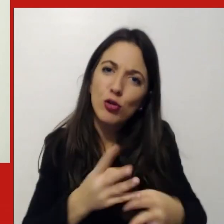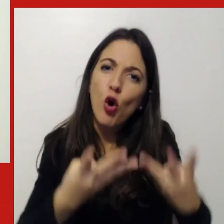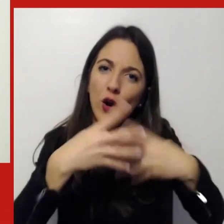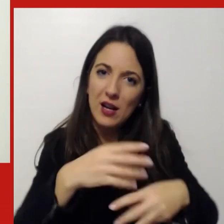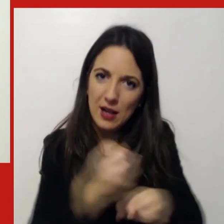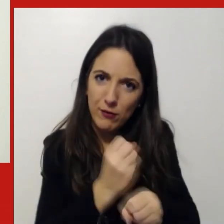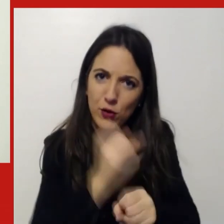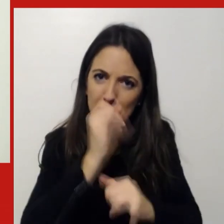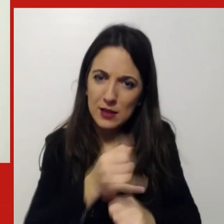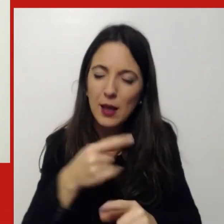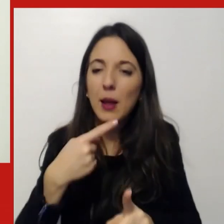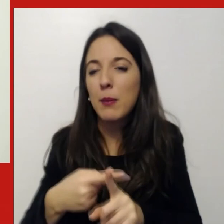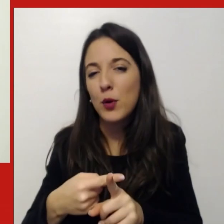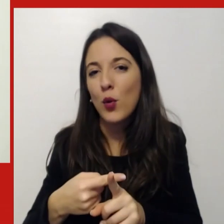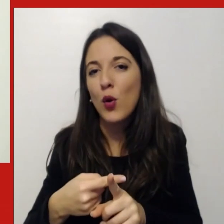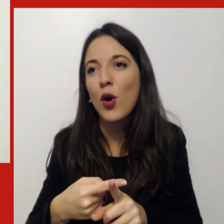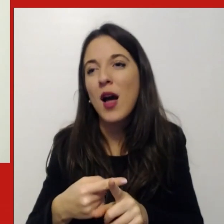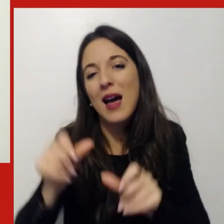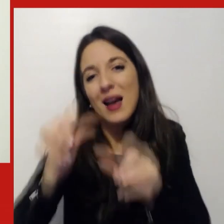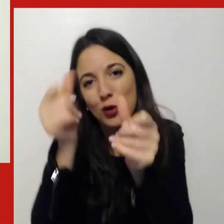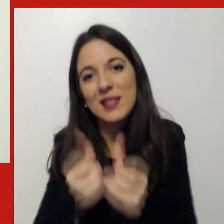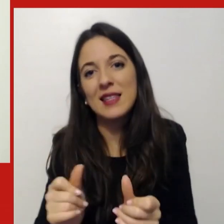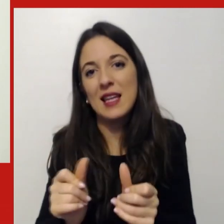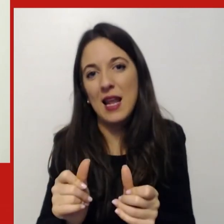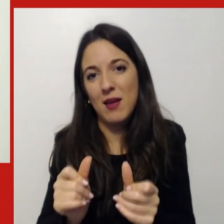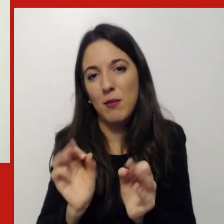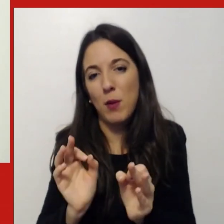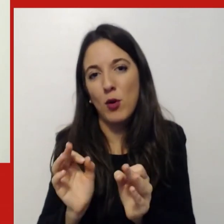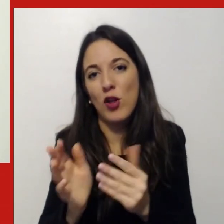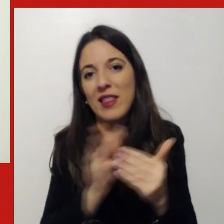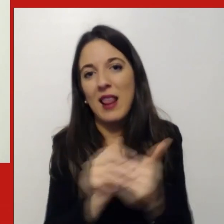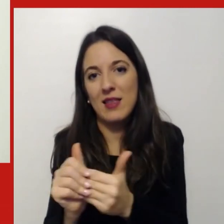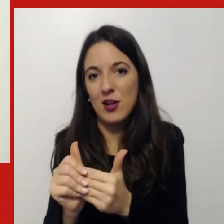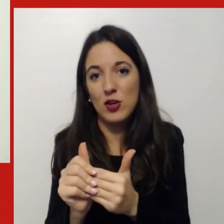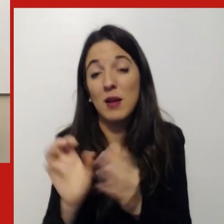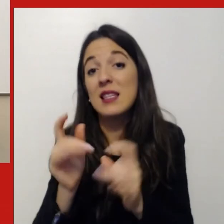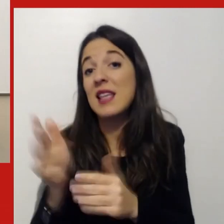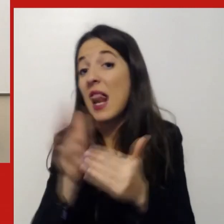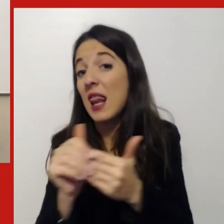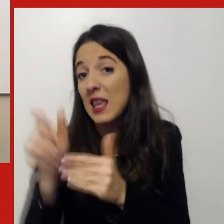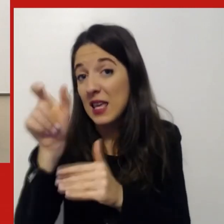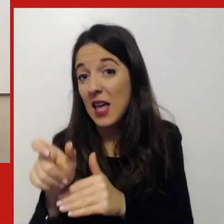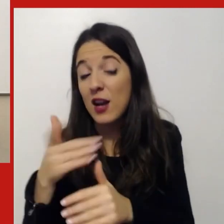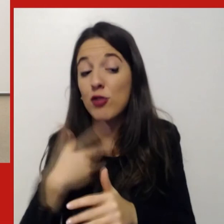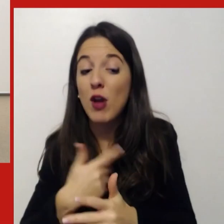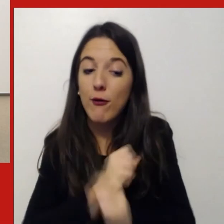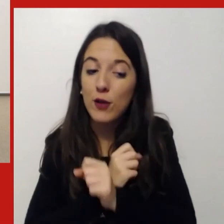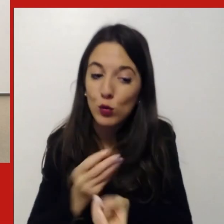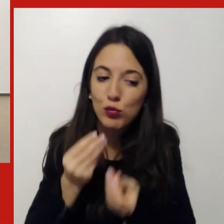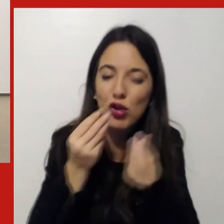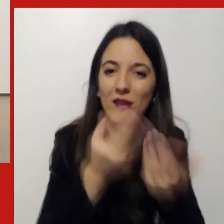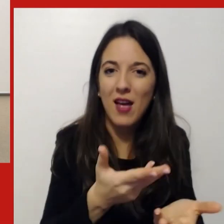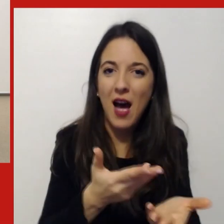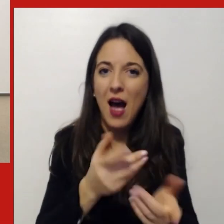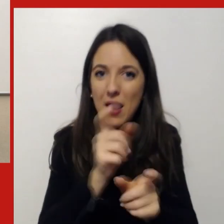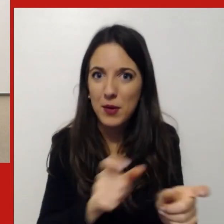autonomia di fiducia e beh poi tutto comincia gradualmente a funzionare grazie Mariano ti chiedo magari sintetizzando un po'